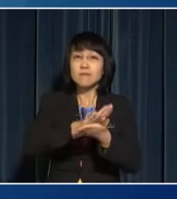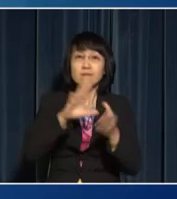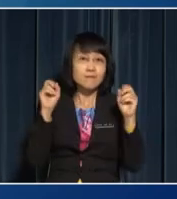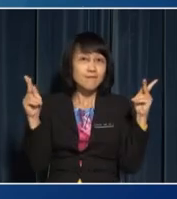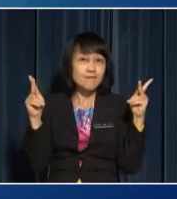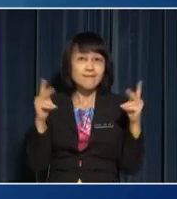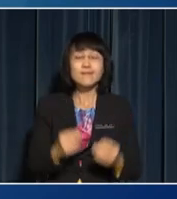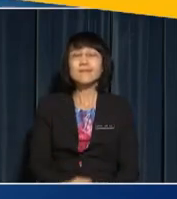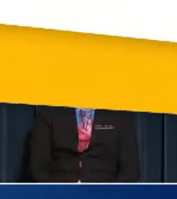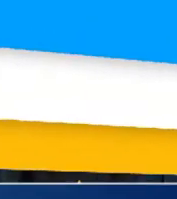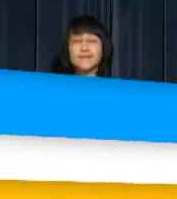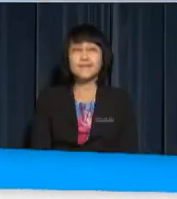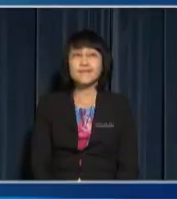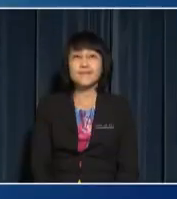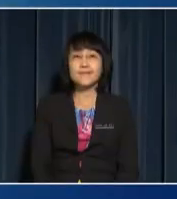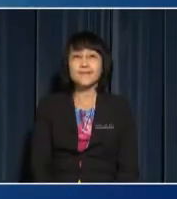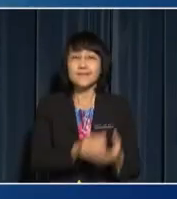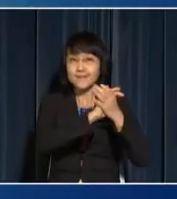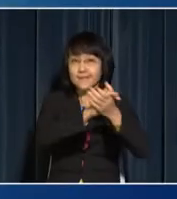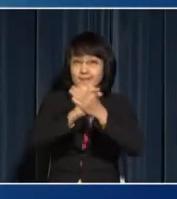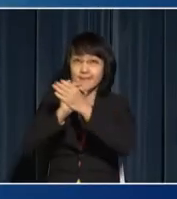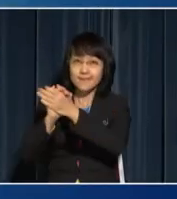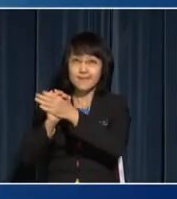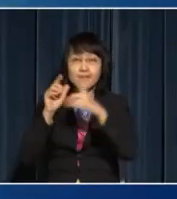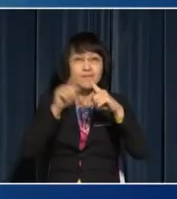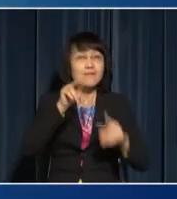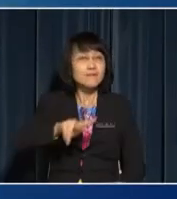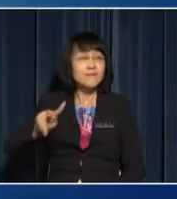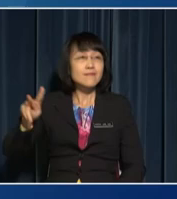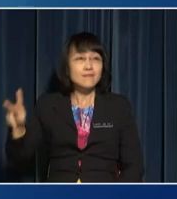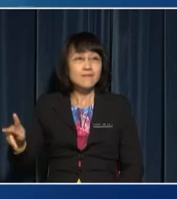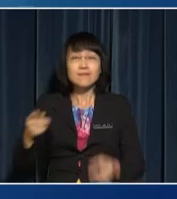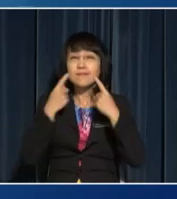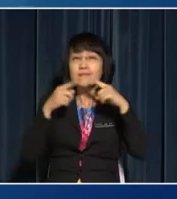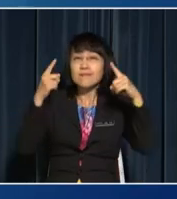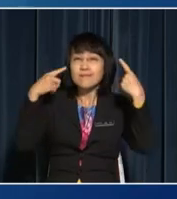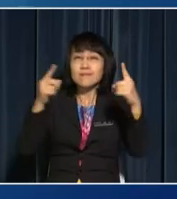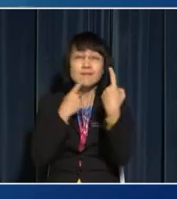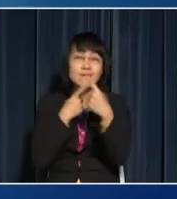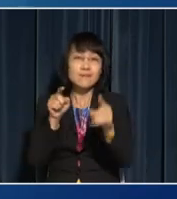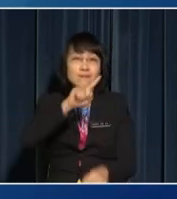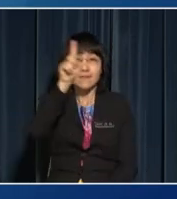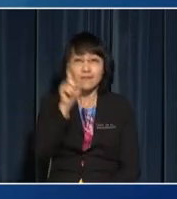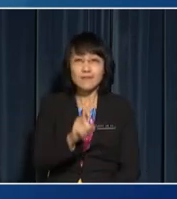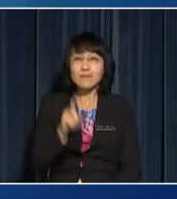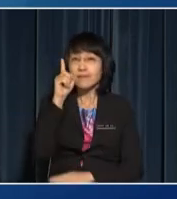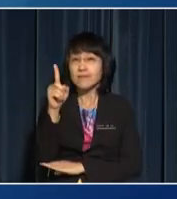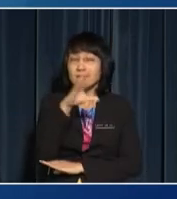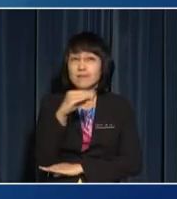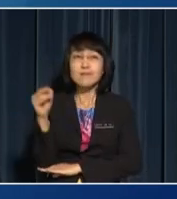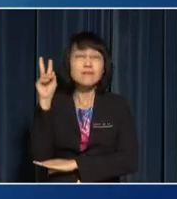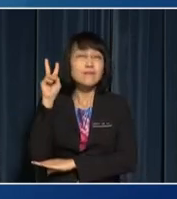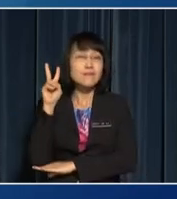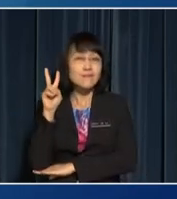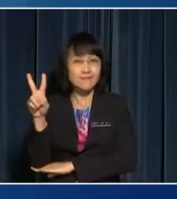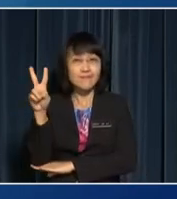okay? Congratulations to those who have successfully answered question 1